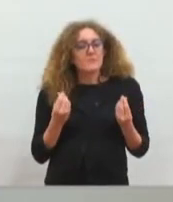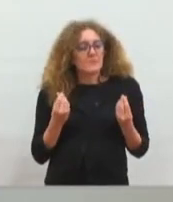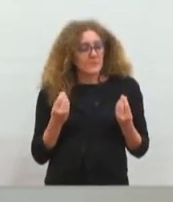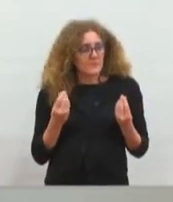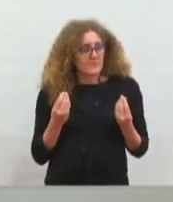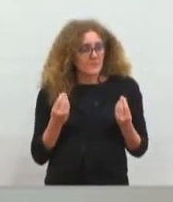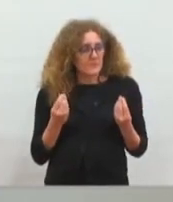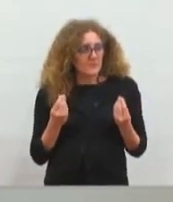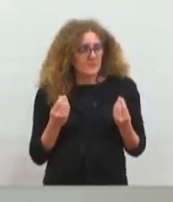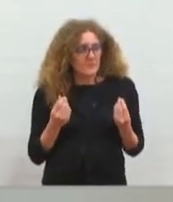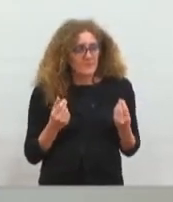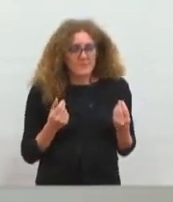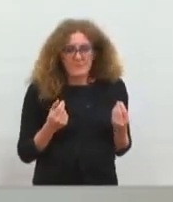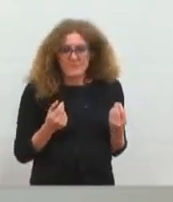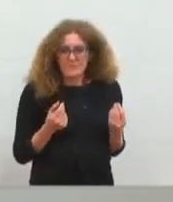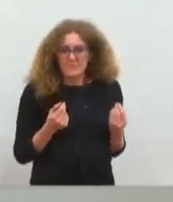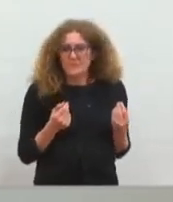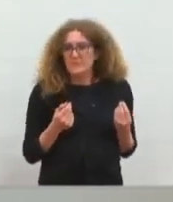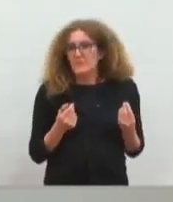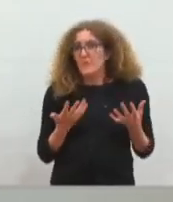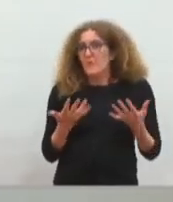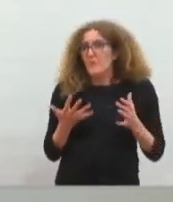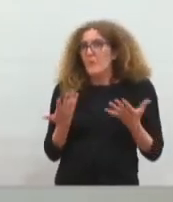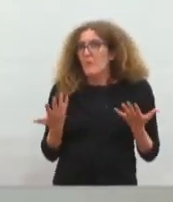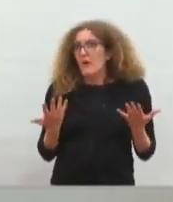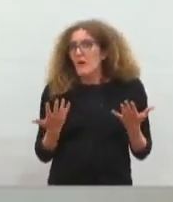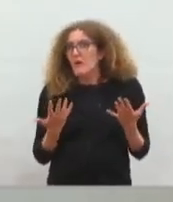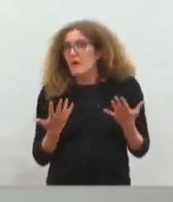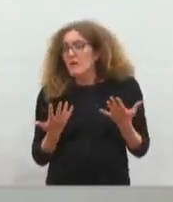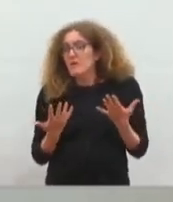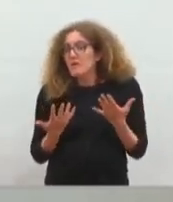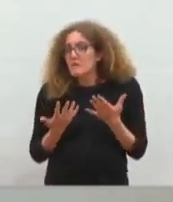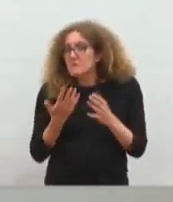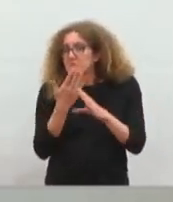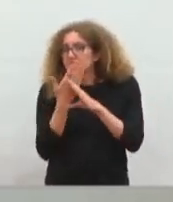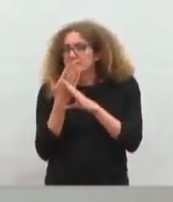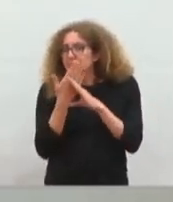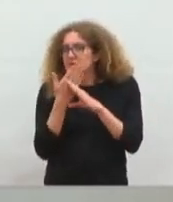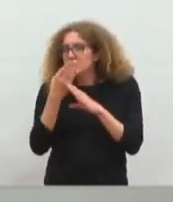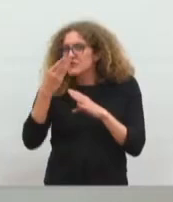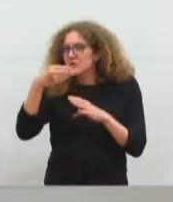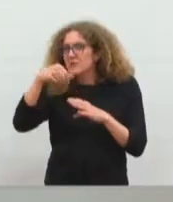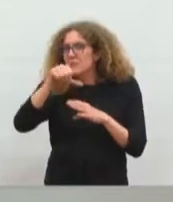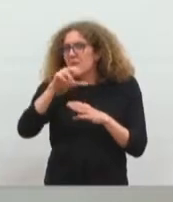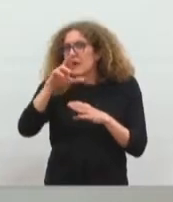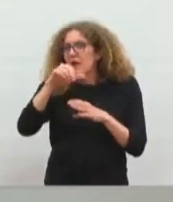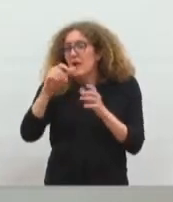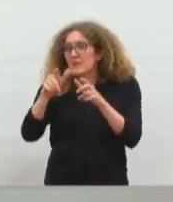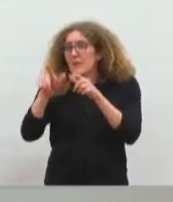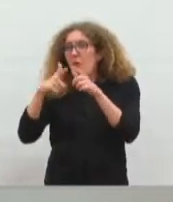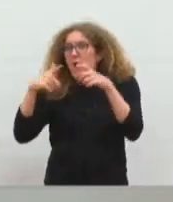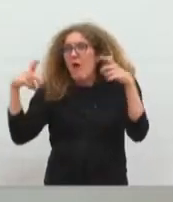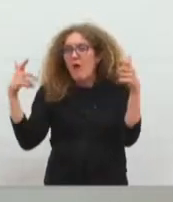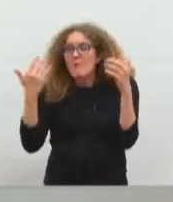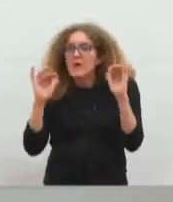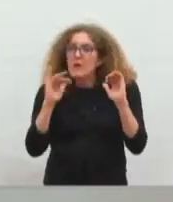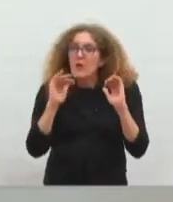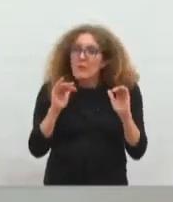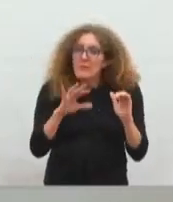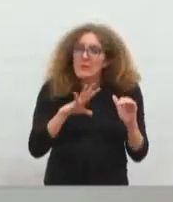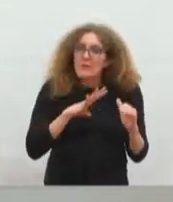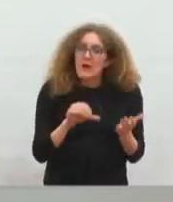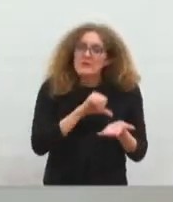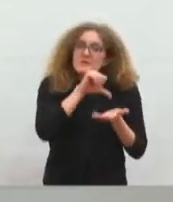le caractère un peu gigantesque de Mahera, nous n'avons pas du tout négligé des stations d'épuration de proximité. Il y en a 12,